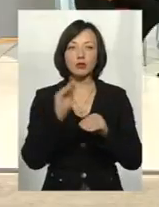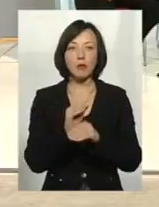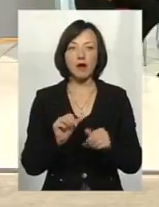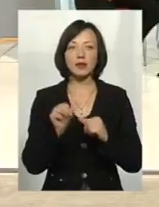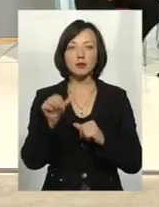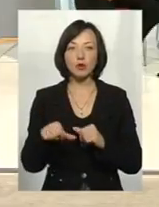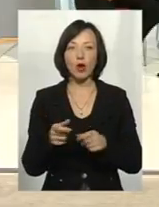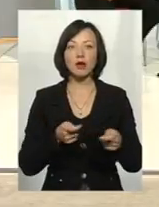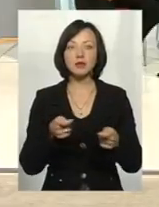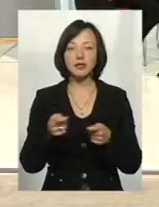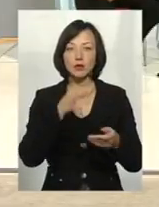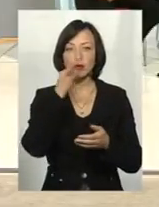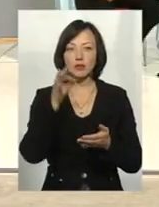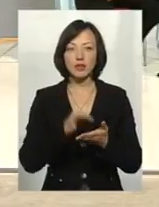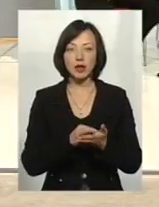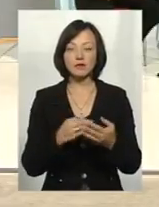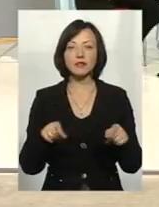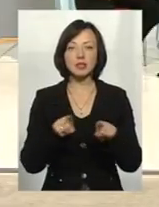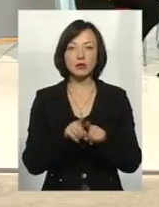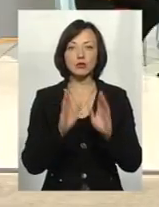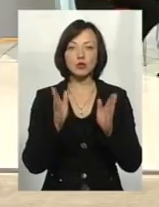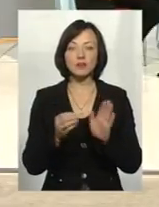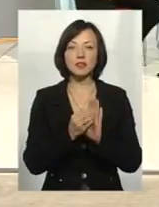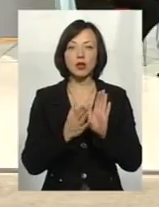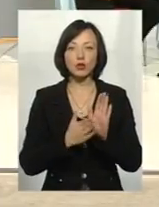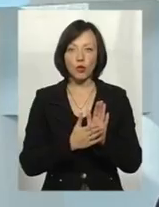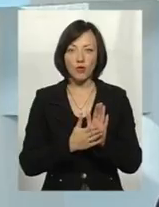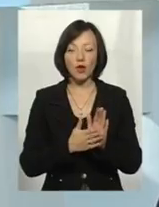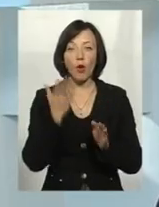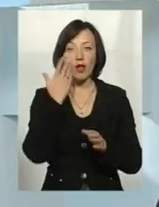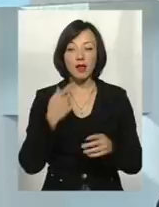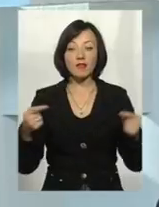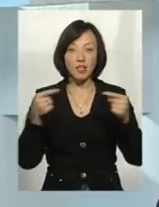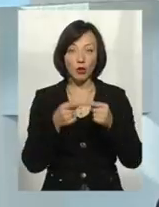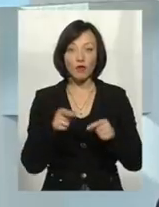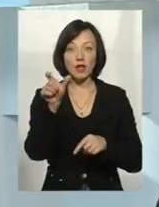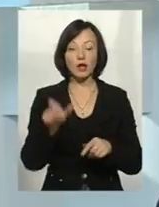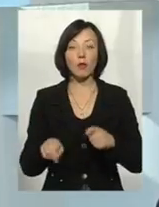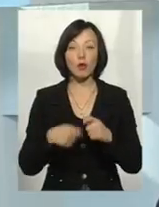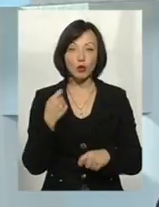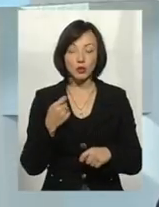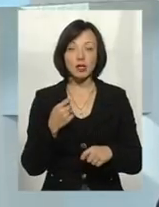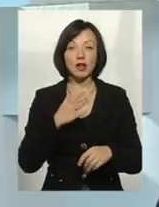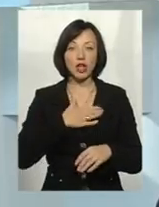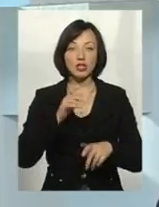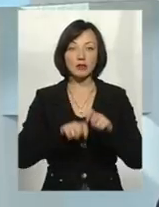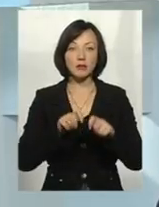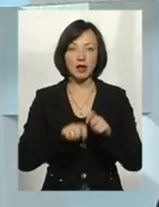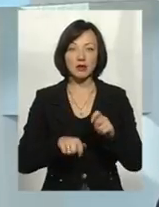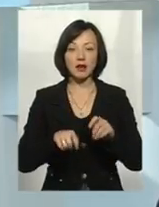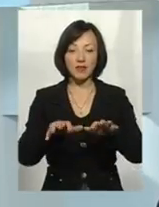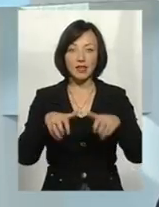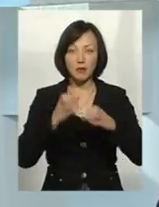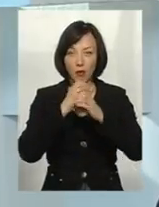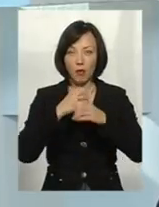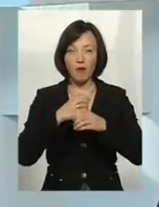Крім адміністративної відповідальності, все ж таки буде встановлений порушник, інспекцію на сьогоднішній день відібране проби води.